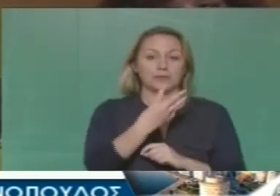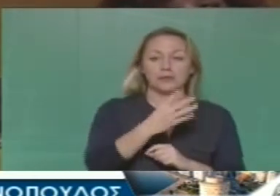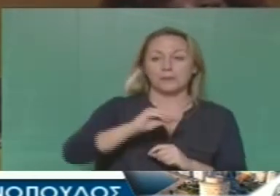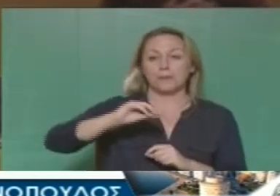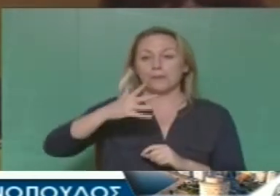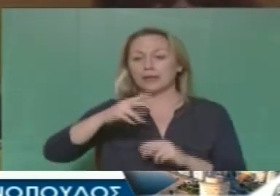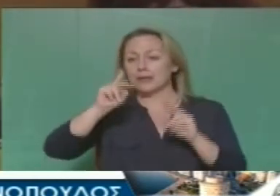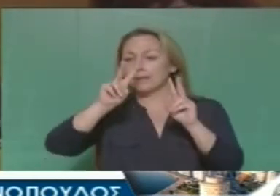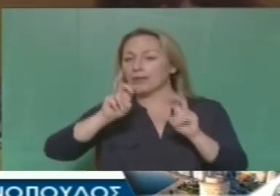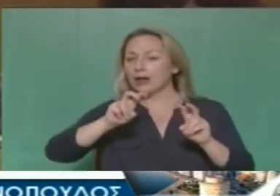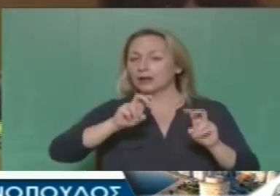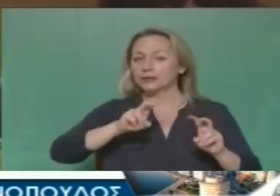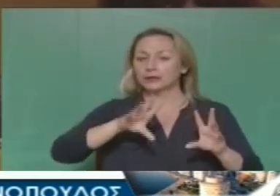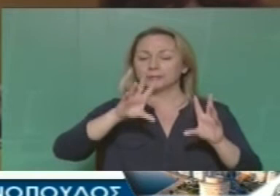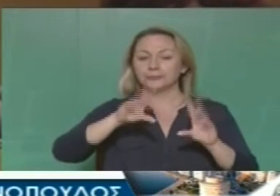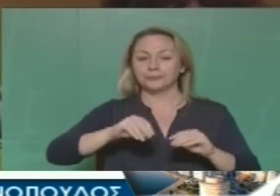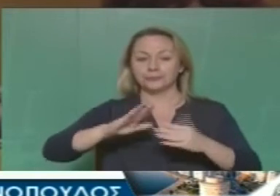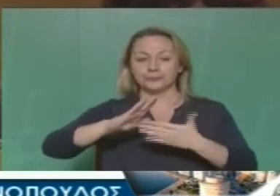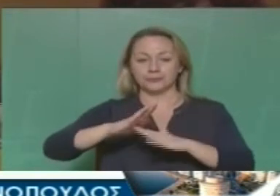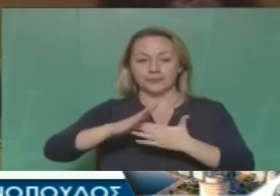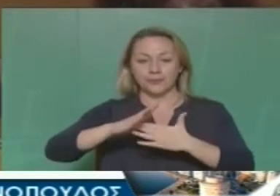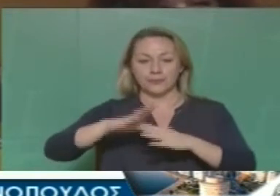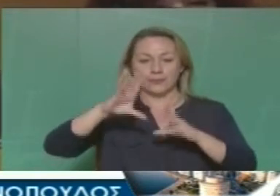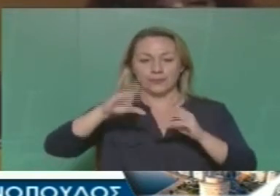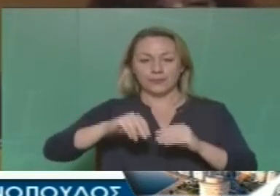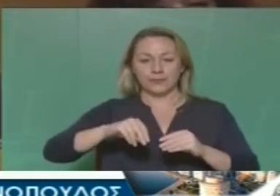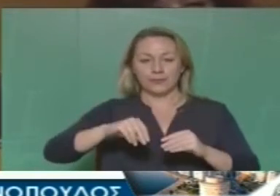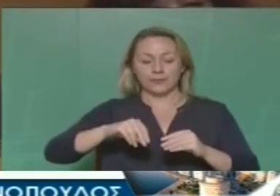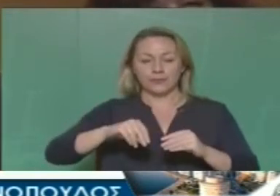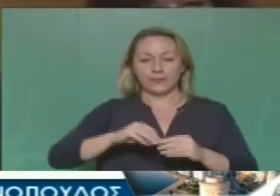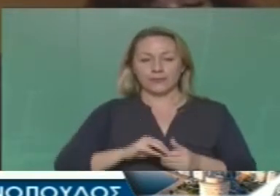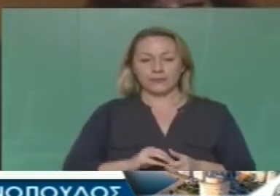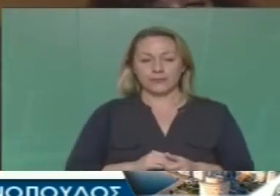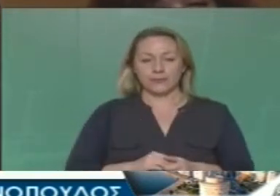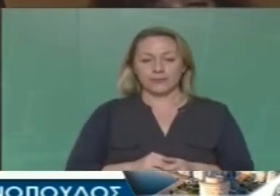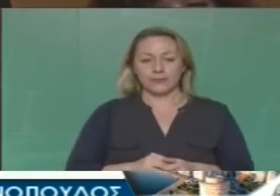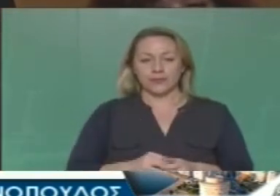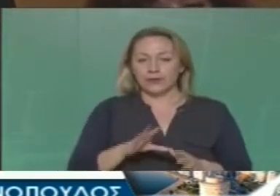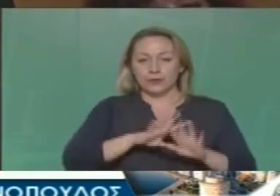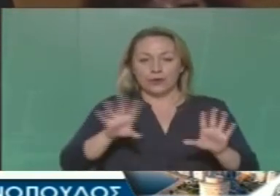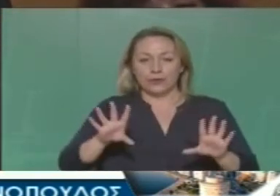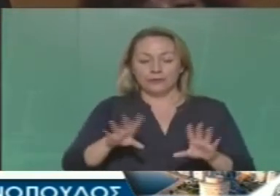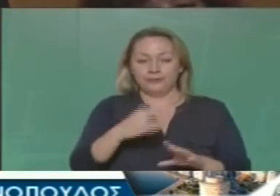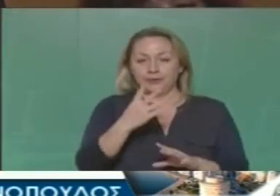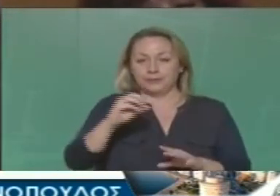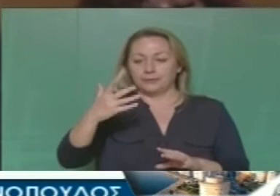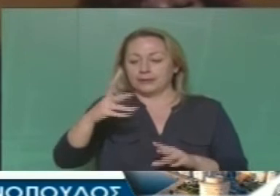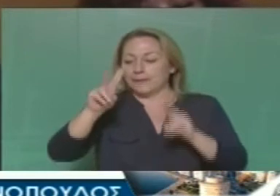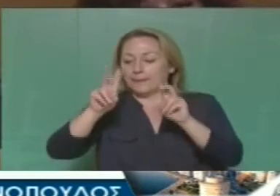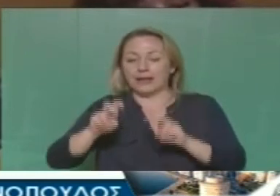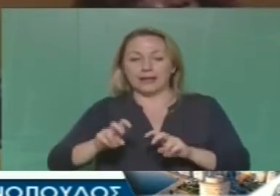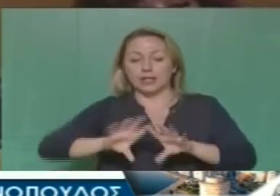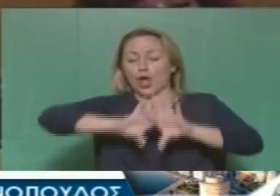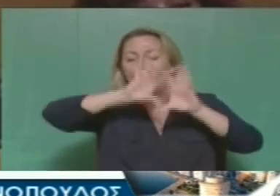από την υπηρεσία σε σχέση με κάποια έργα αυτό είναι όλο όλα τα υπόλοιπα